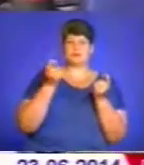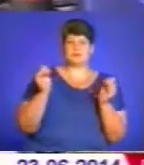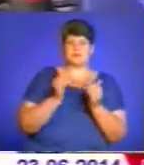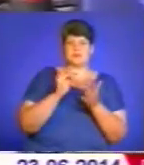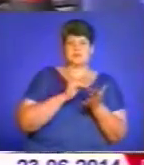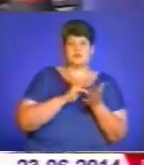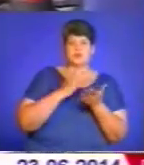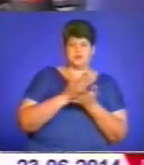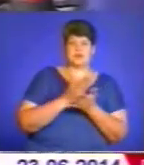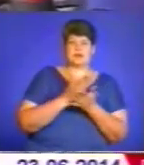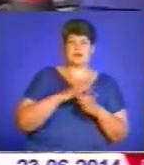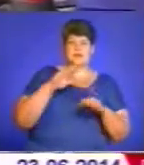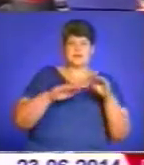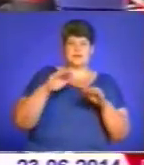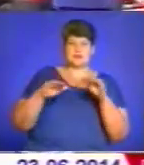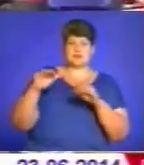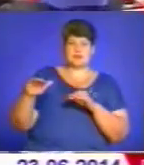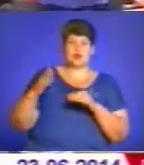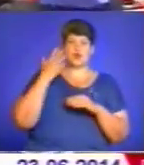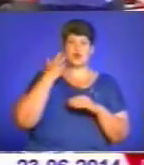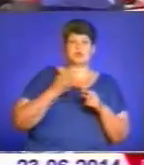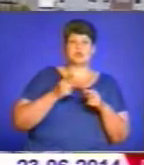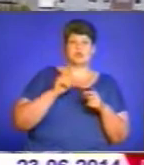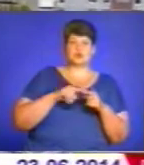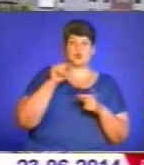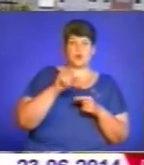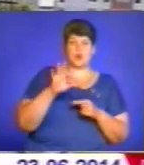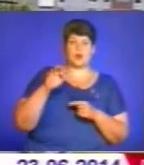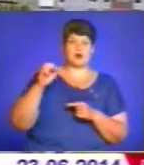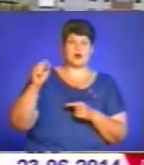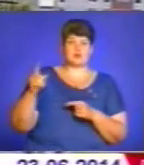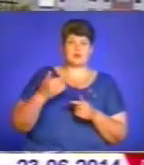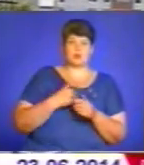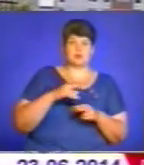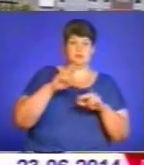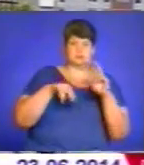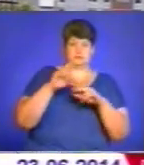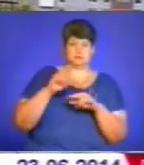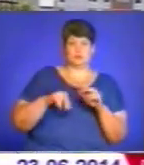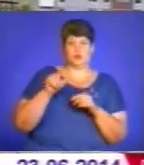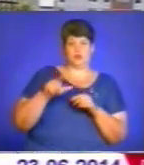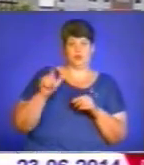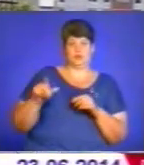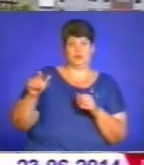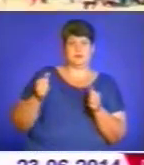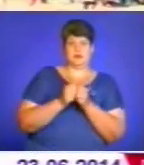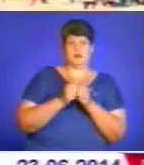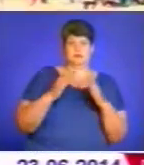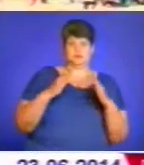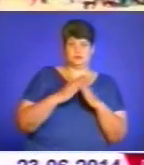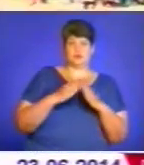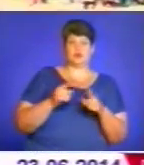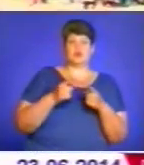навіть досі діюча дренажна система. Коли цю оазу серед спального району вирішили забудувати, мешканці прилеглих будинків створили